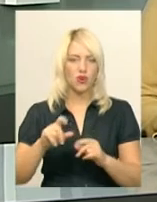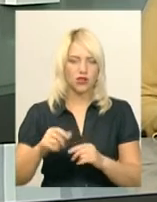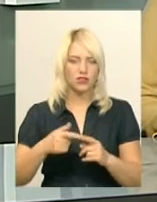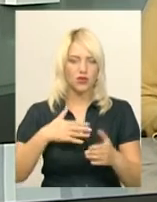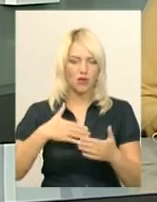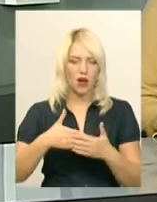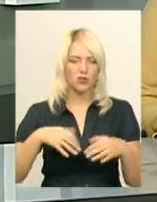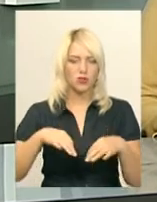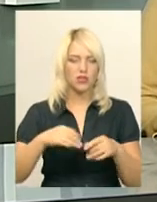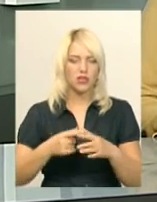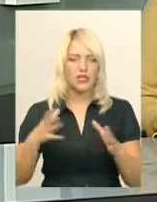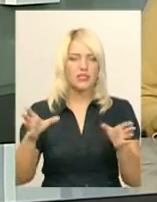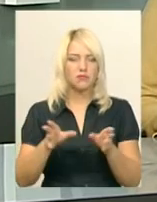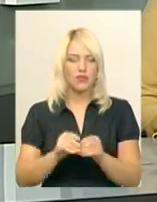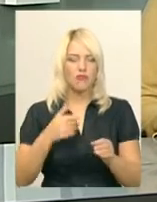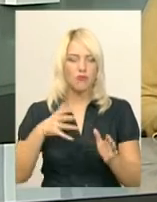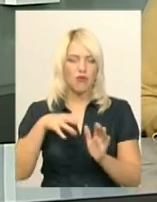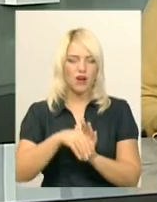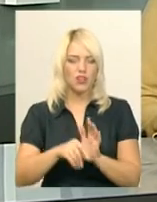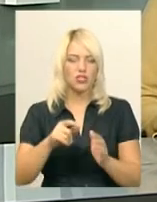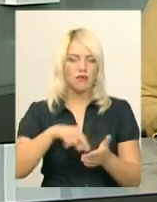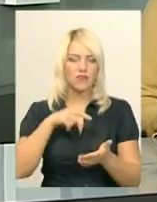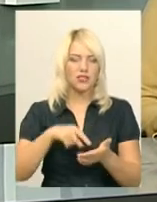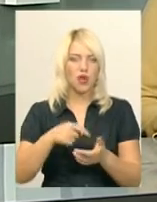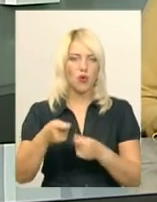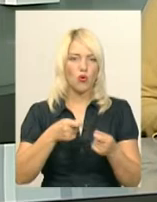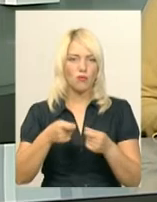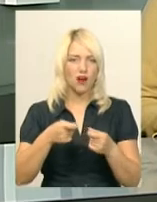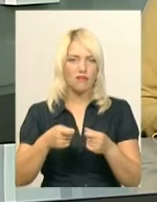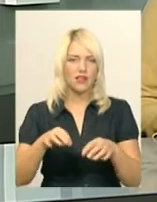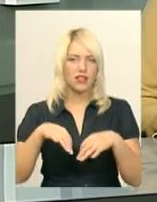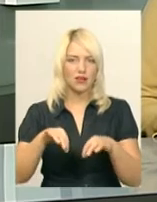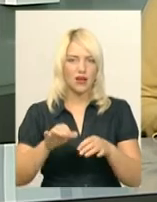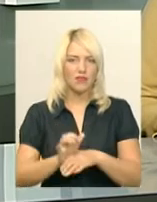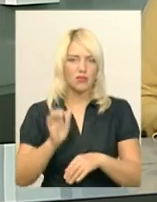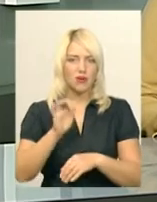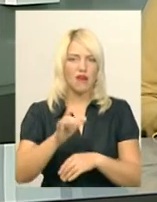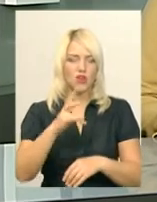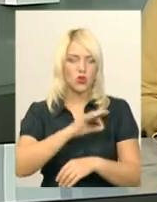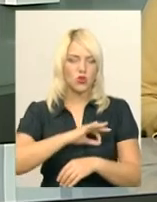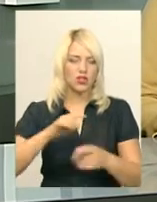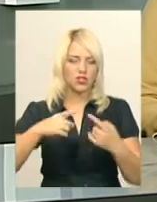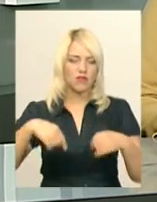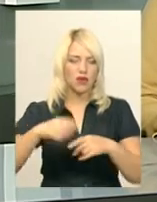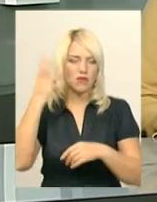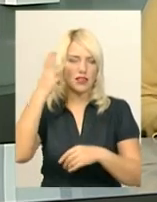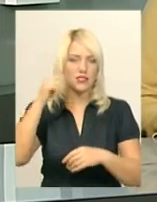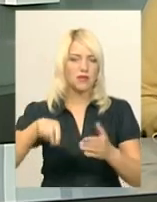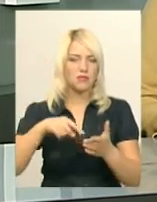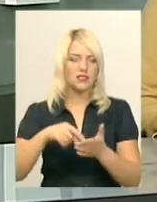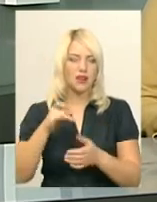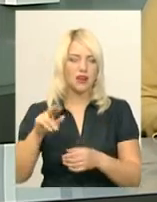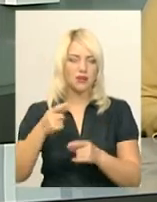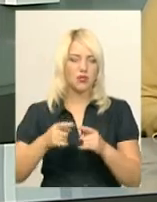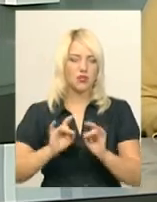запровадження міське управління транспорту направило на розгляд юридичного відділу Хмельницької міської ради. Про це нам повідомив виконуючий